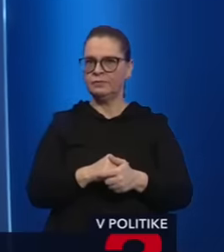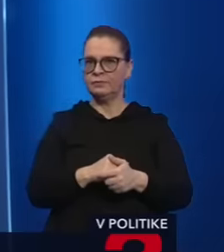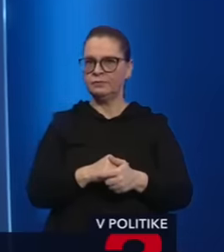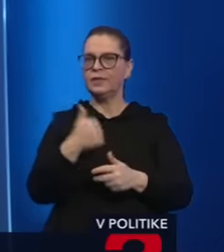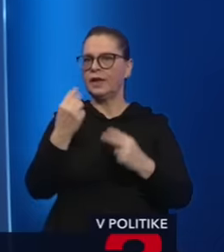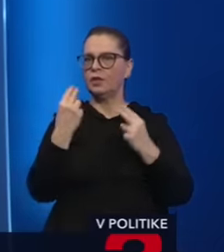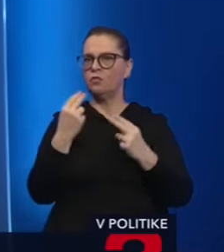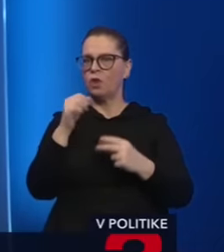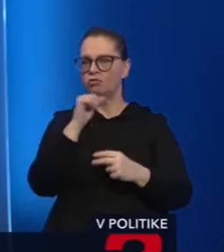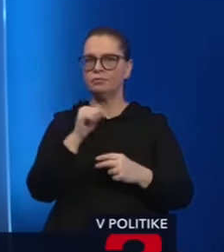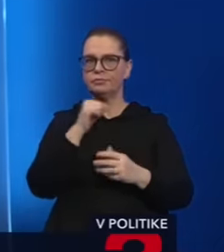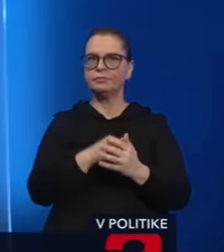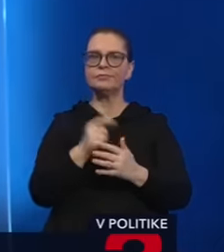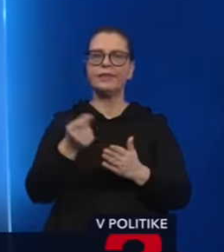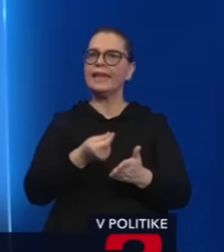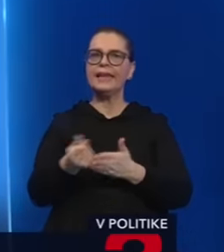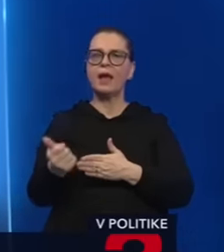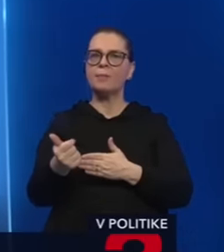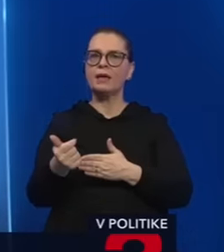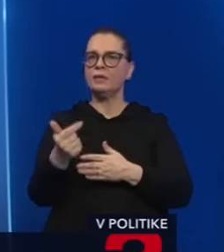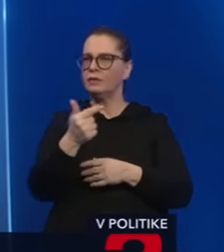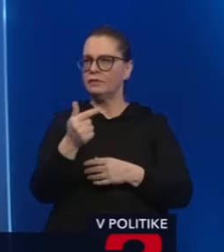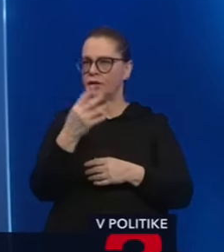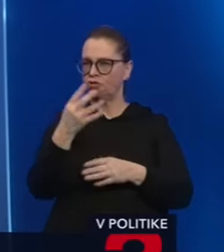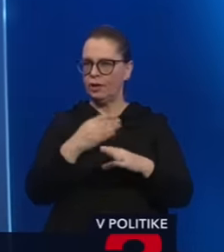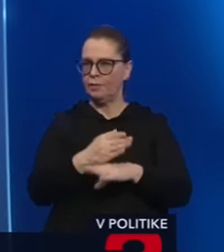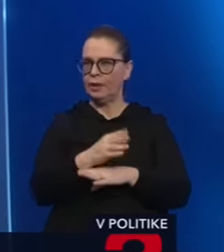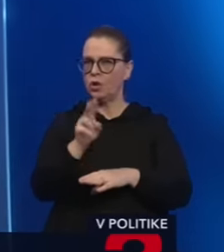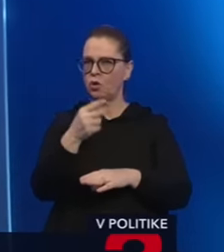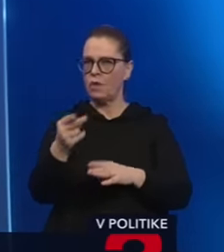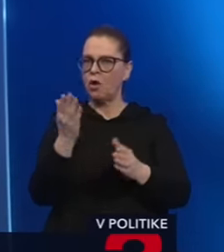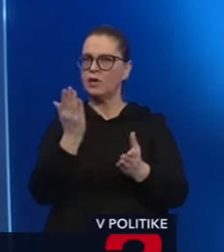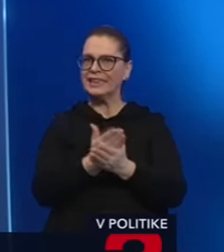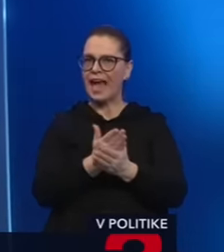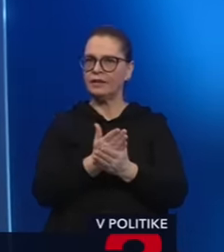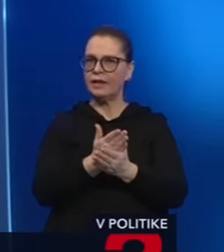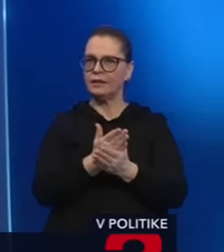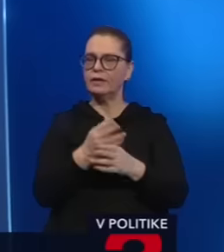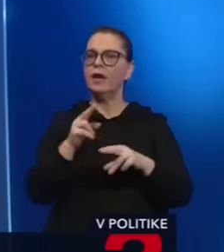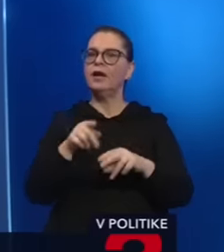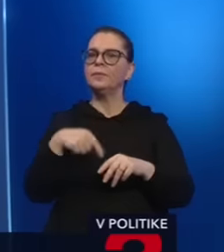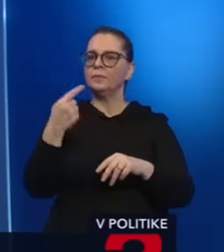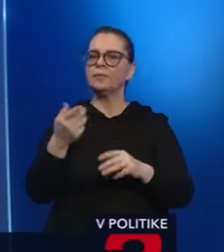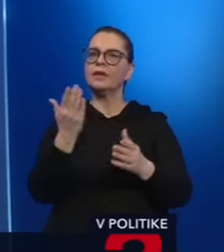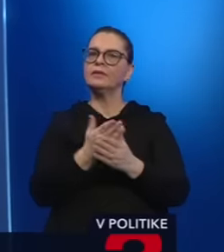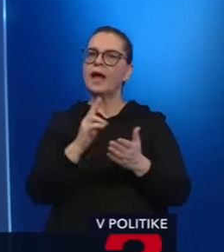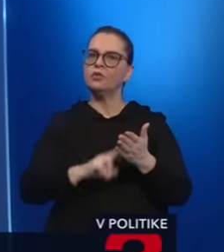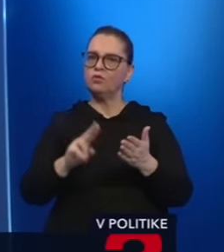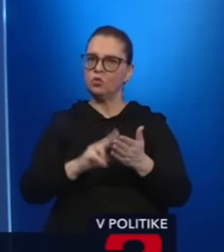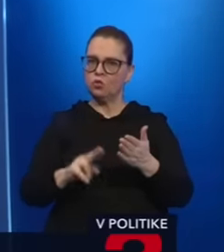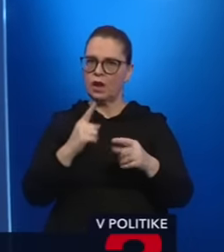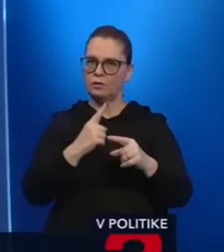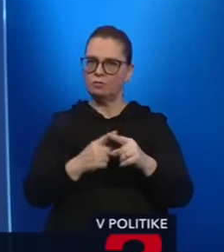jeden z popredných, ktorý nezaplatil 20, myslím, 4 miliónov euróna daniach. Následne mu dal daňový úrad a